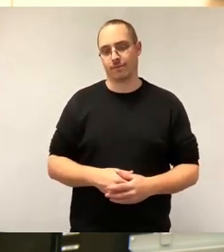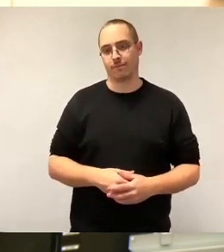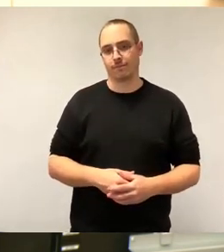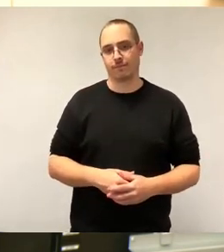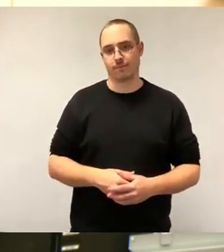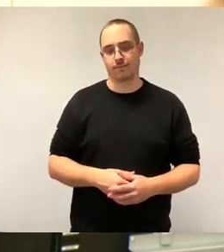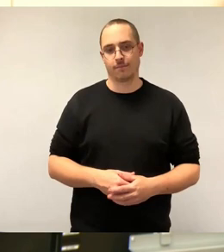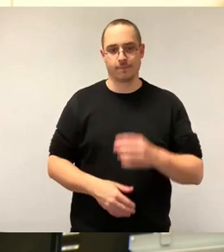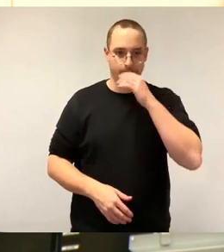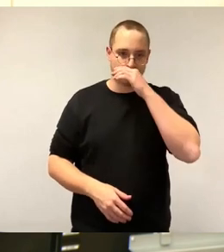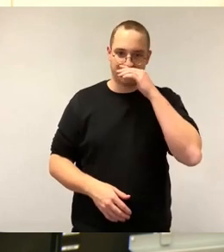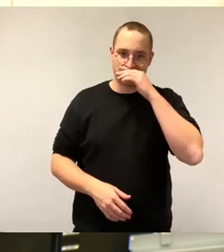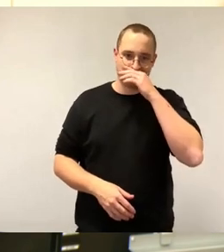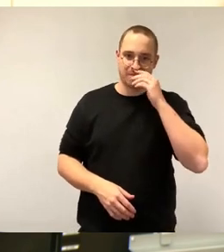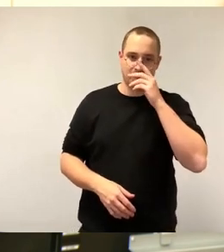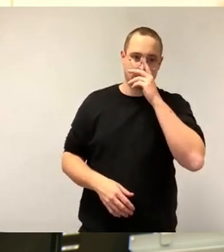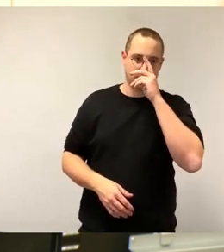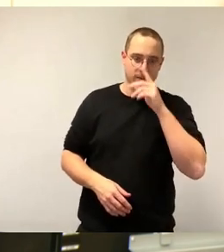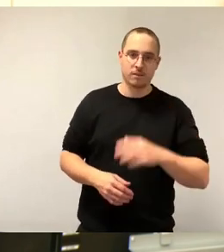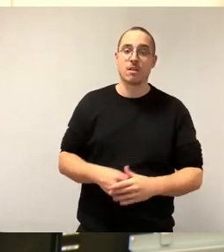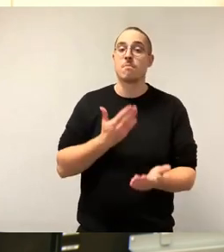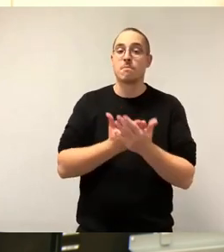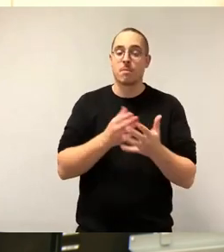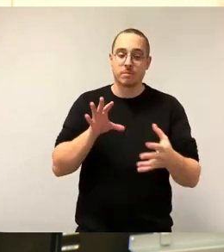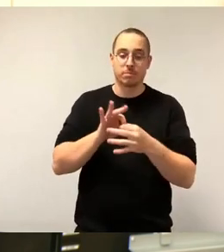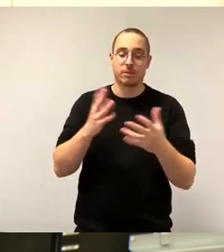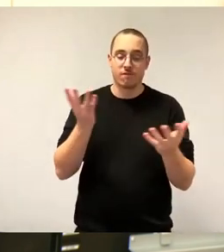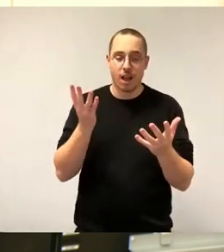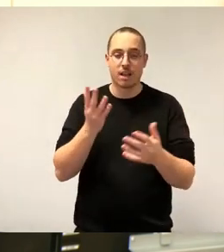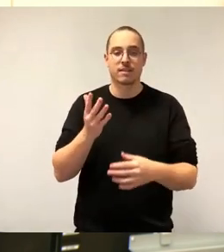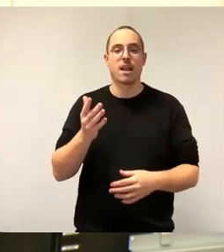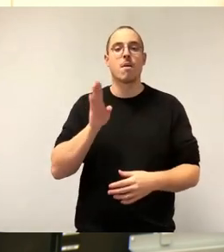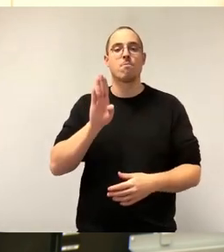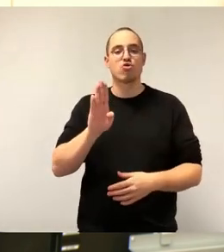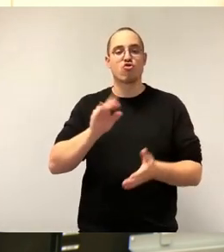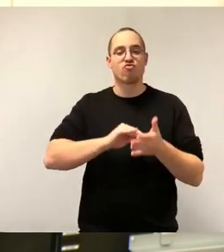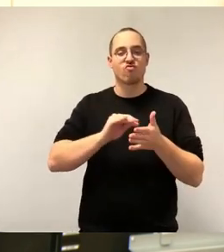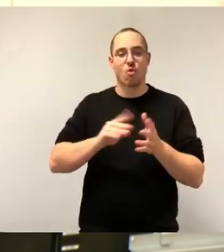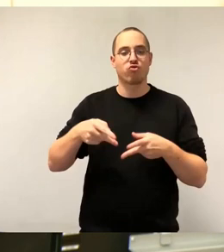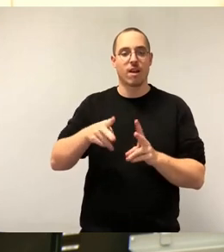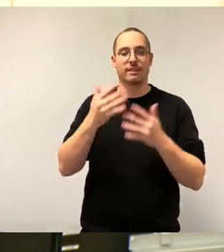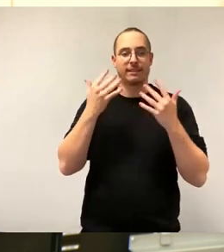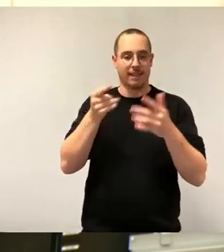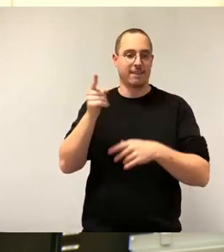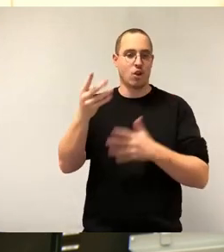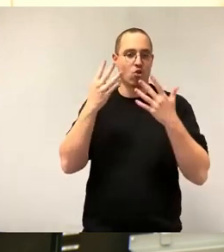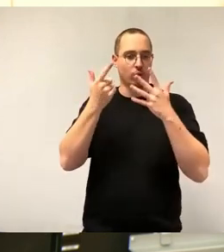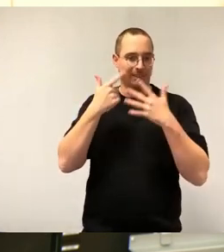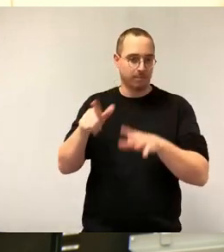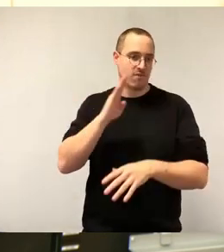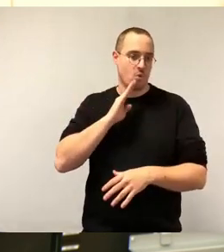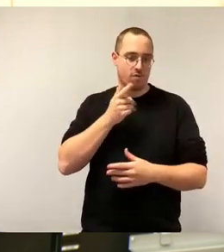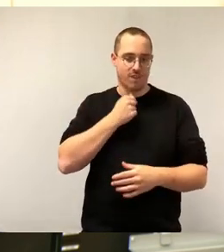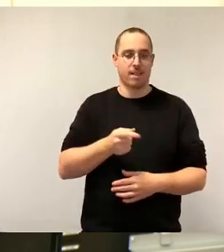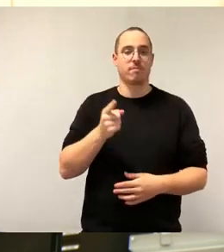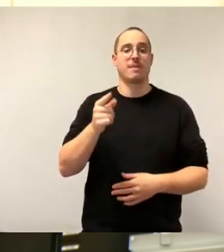Das betrifft die Bundschuhstraße 10 mit 79 Wohnungen. Das betrifft das Käthe-Kollwitz-Ufer mit 137